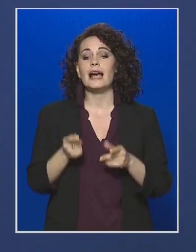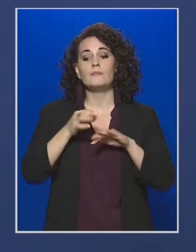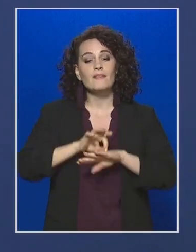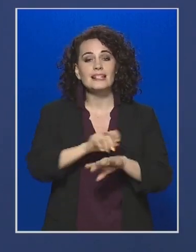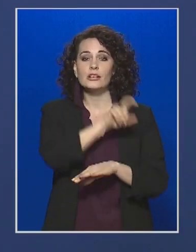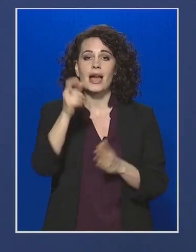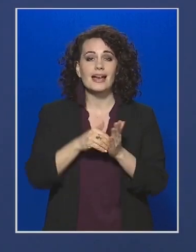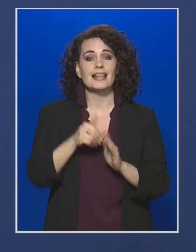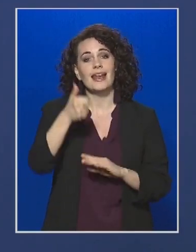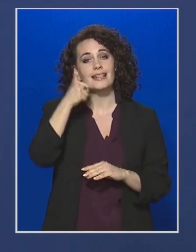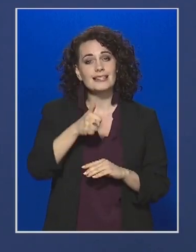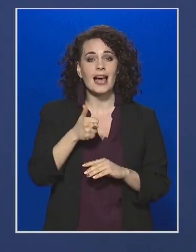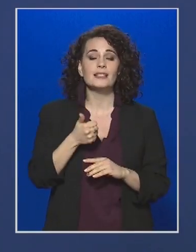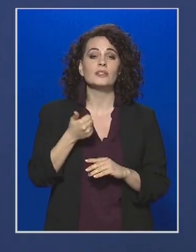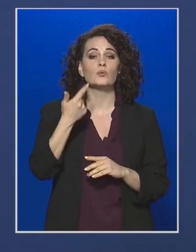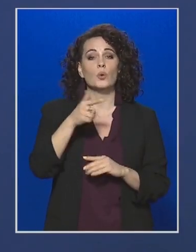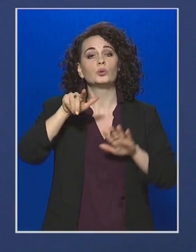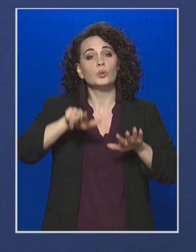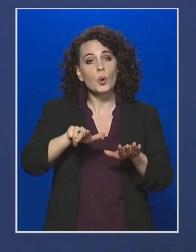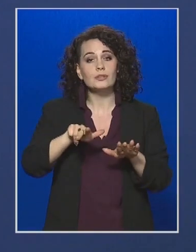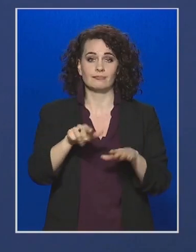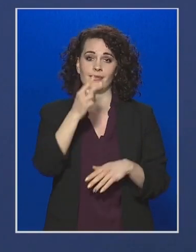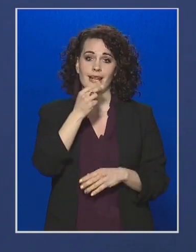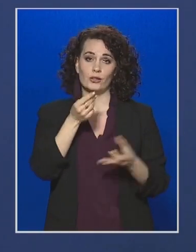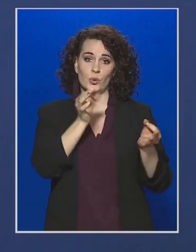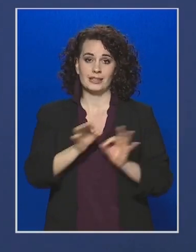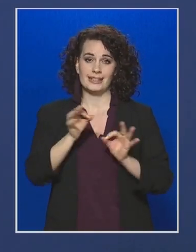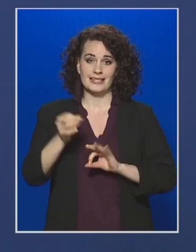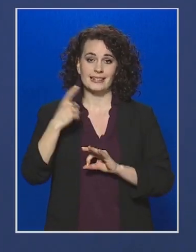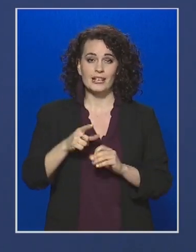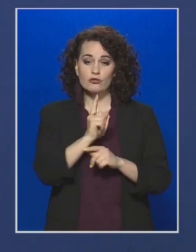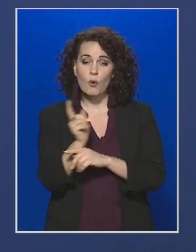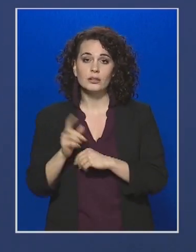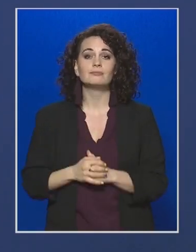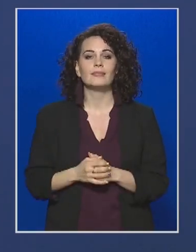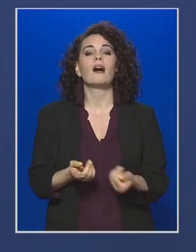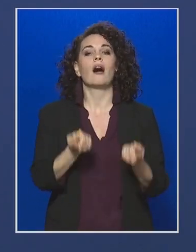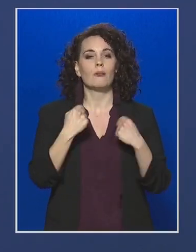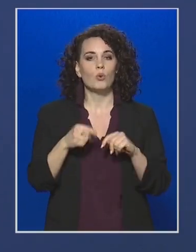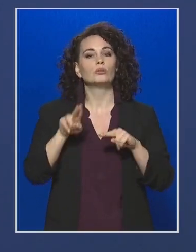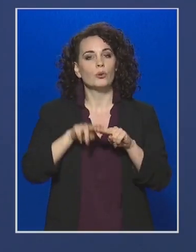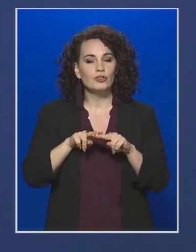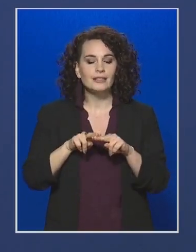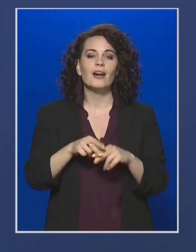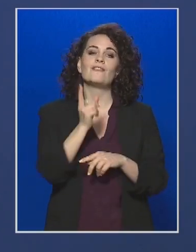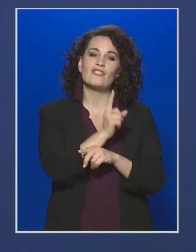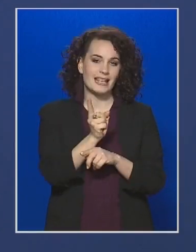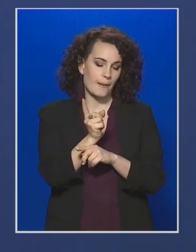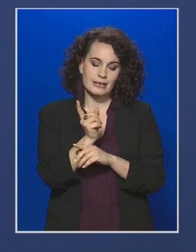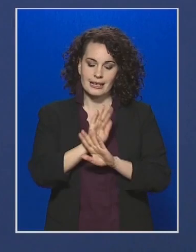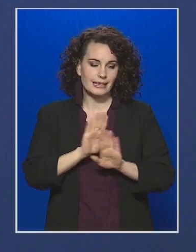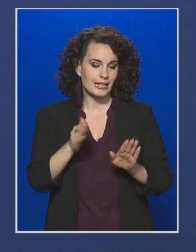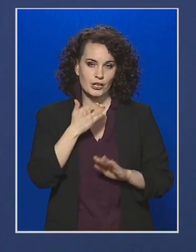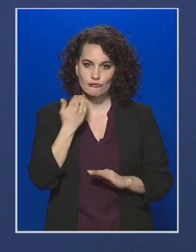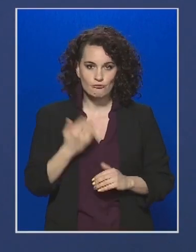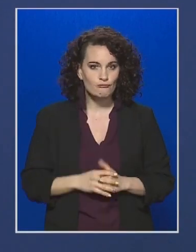1128 rendőri intézkedést folytattunk, amelynek a jelentős része a figyelmeztetése kategóriájába